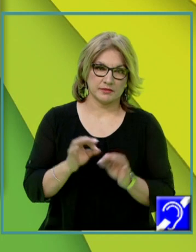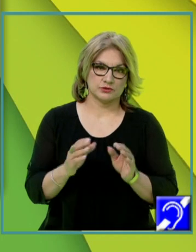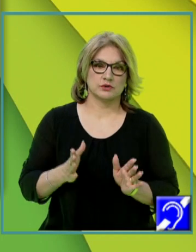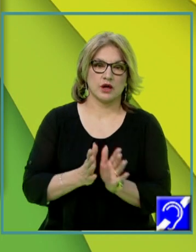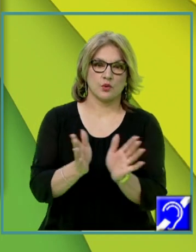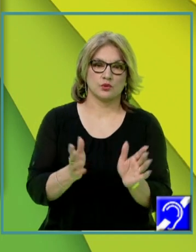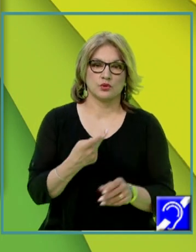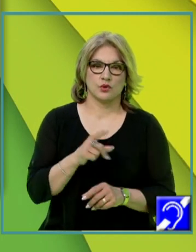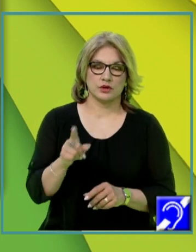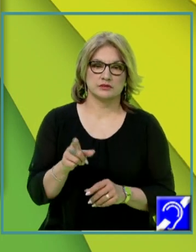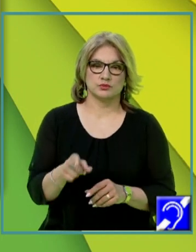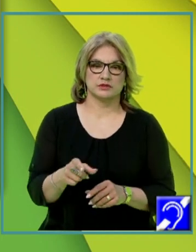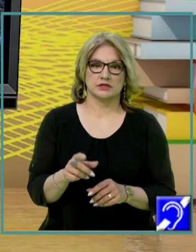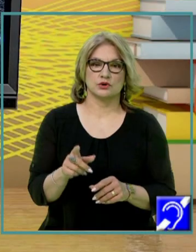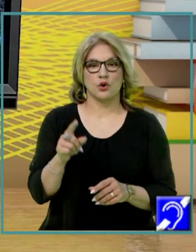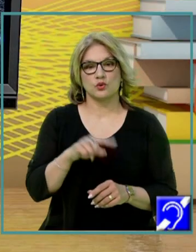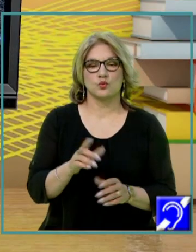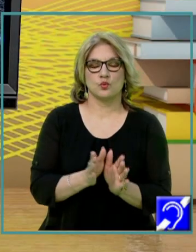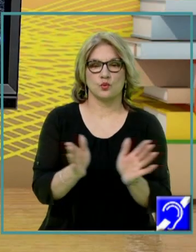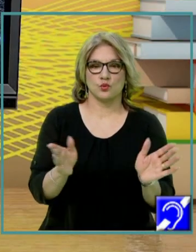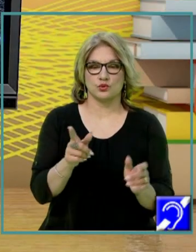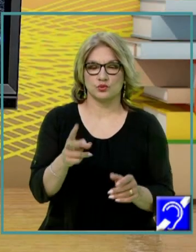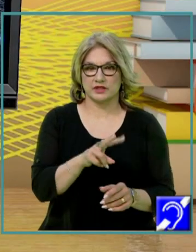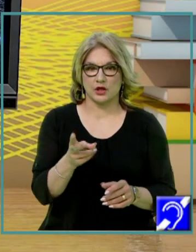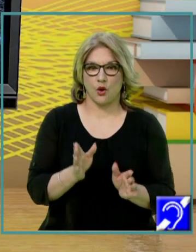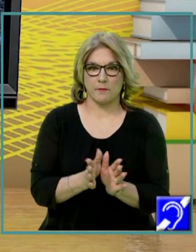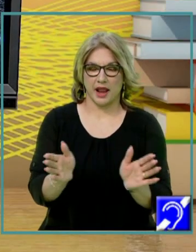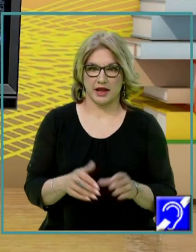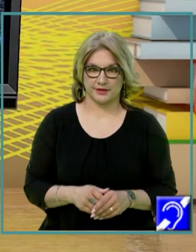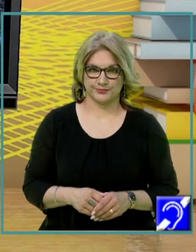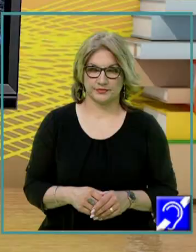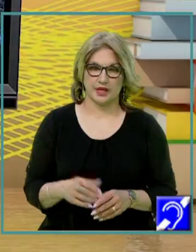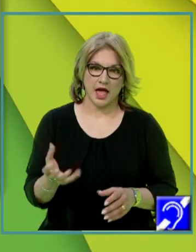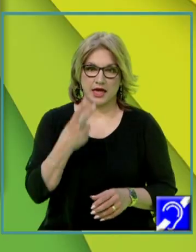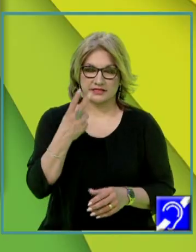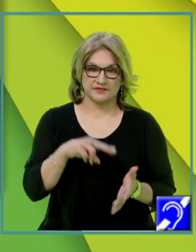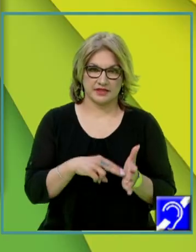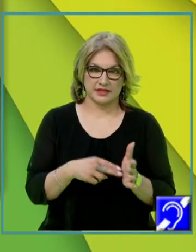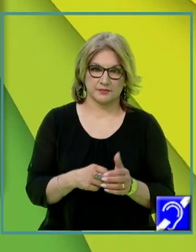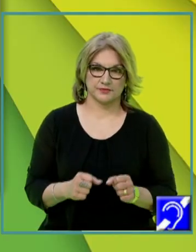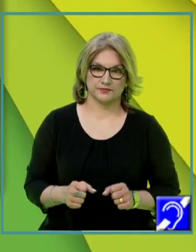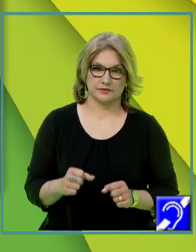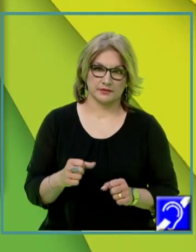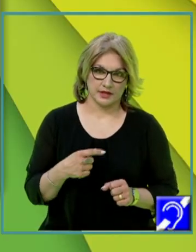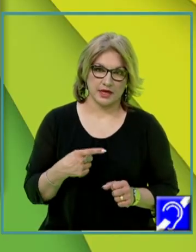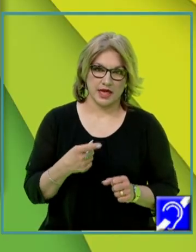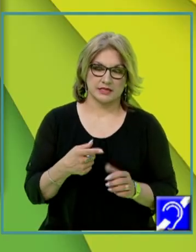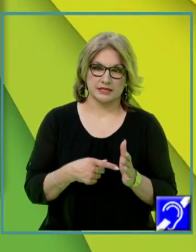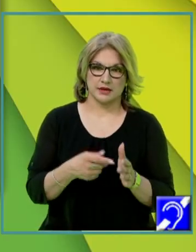format de acele două plan. Haideți să considerăm problema și să încercăm să o rezolvăm. Deci, practic, avem